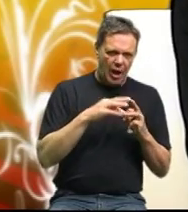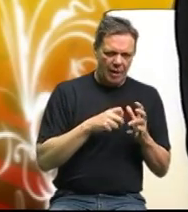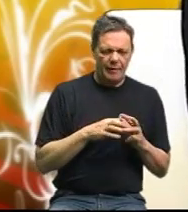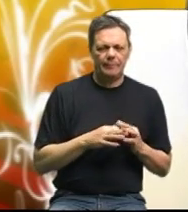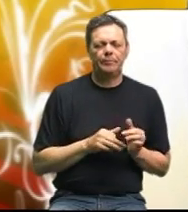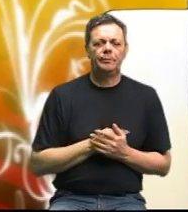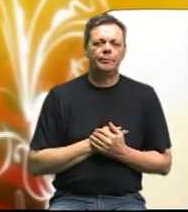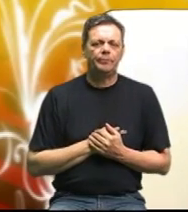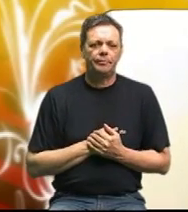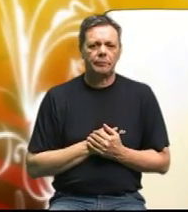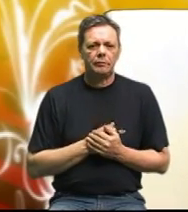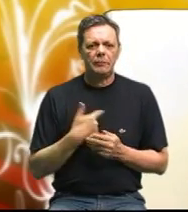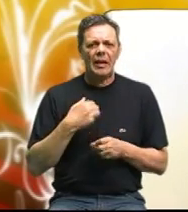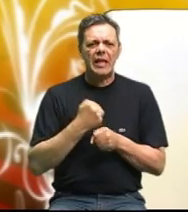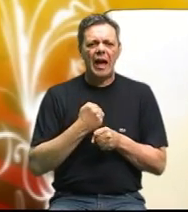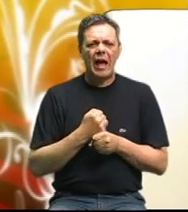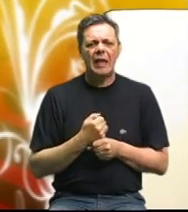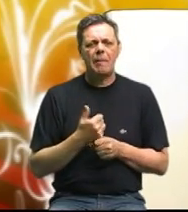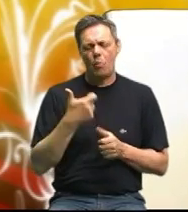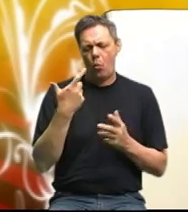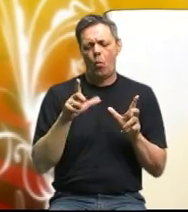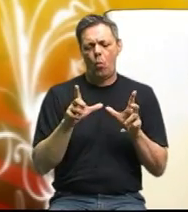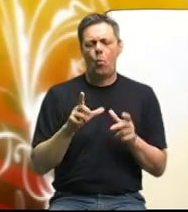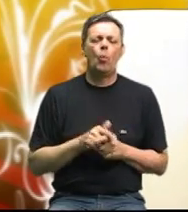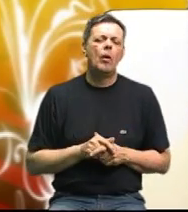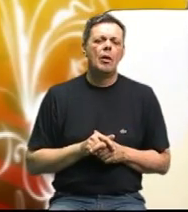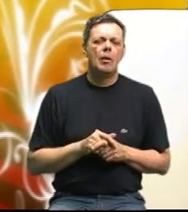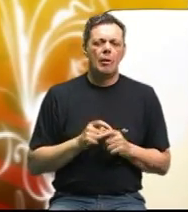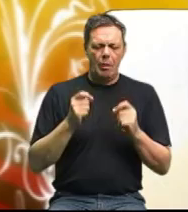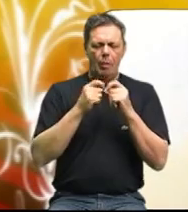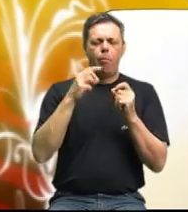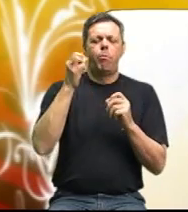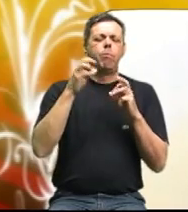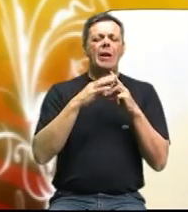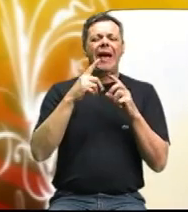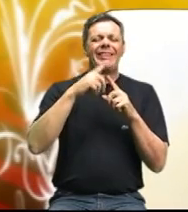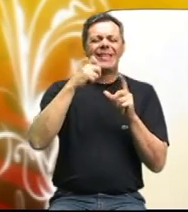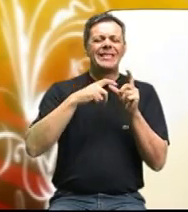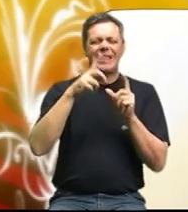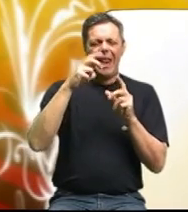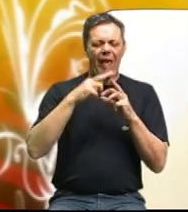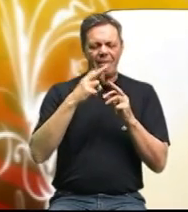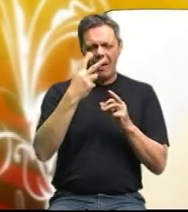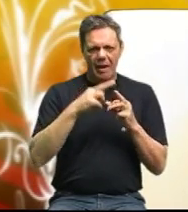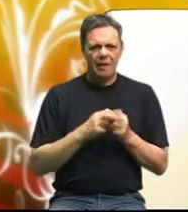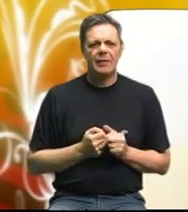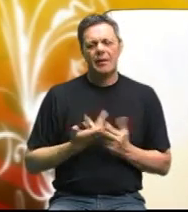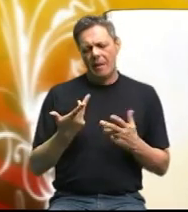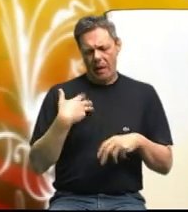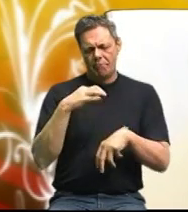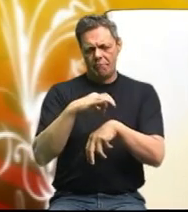Češka. Ja radim u glavnom gradu, u Bratislavi, da, u Slovačkoj, na